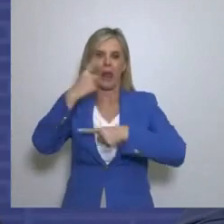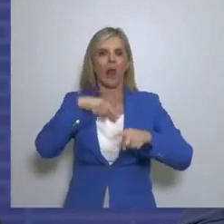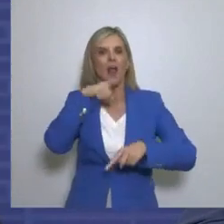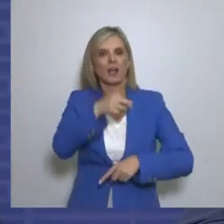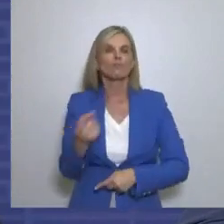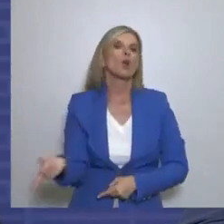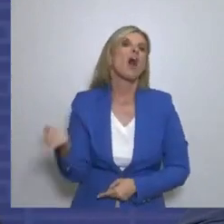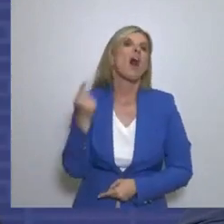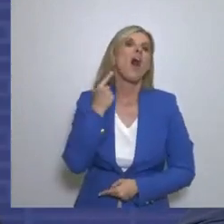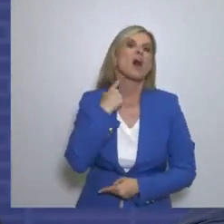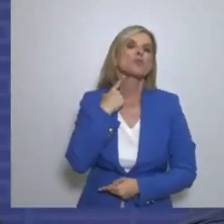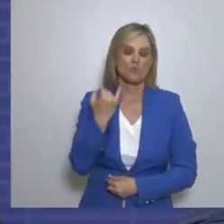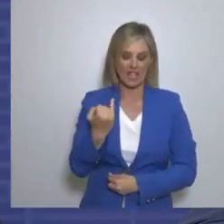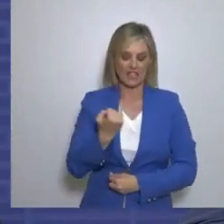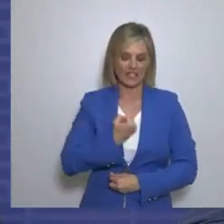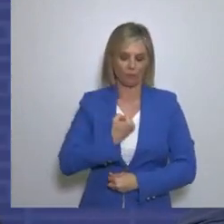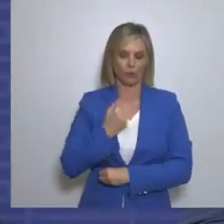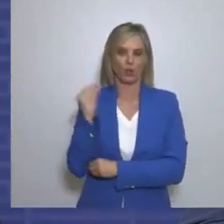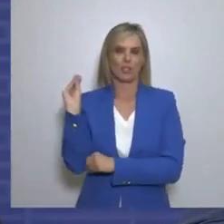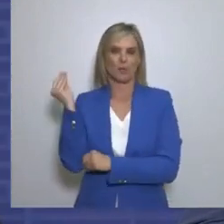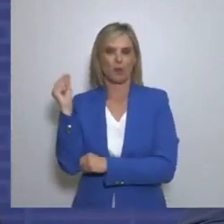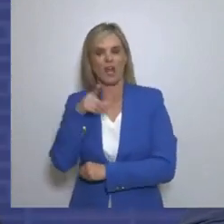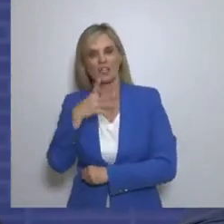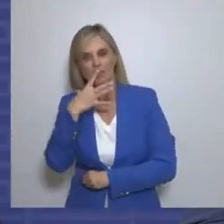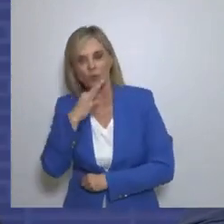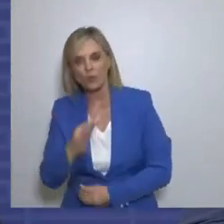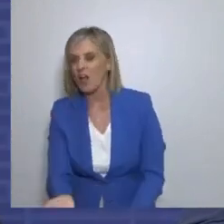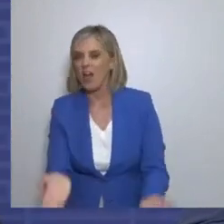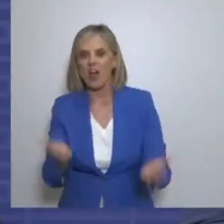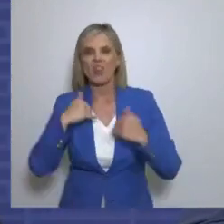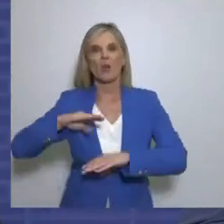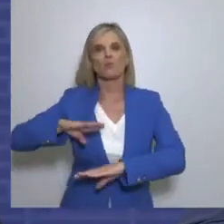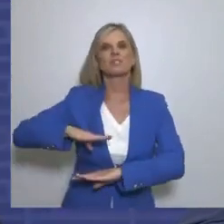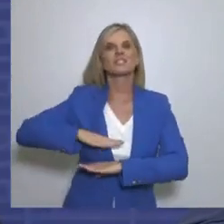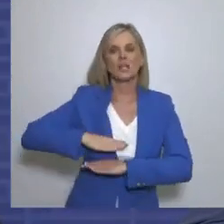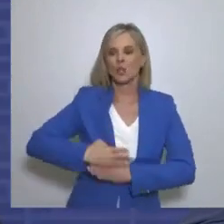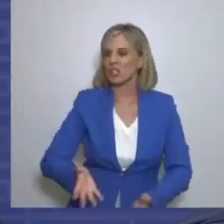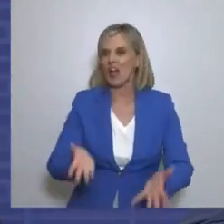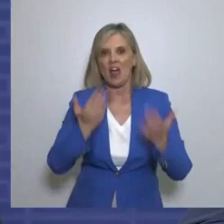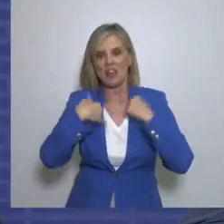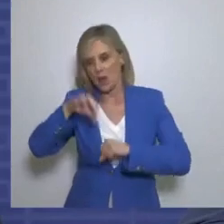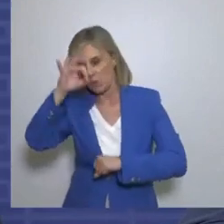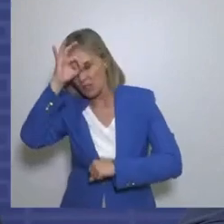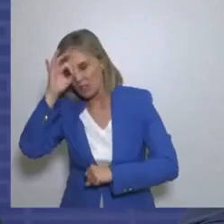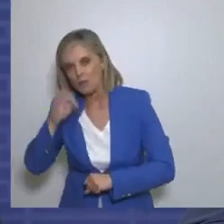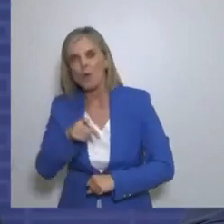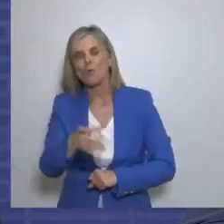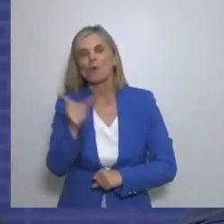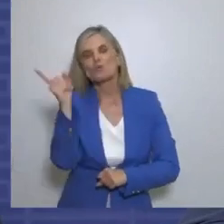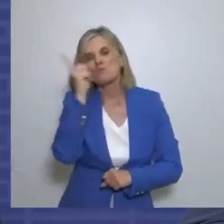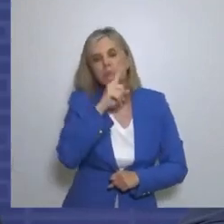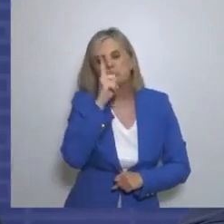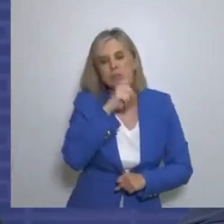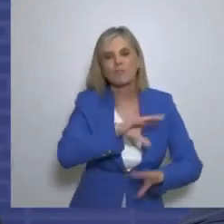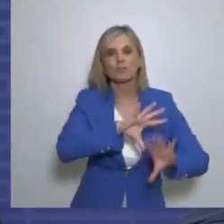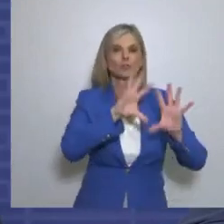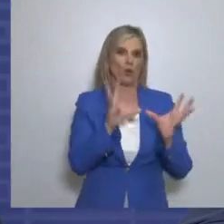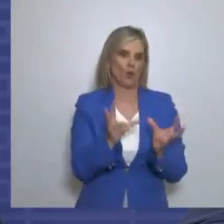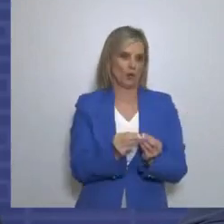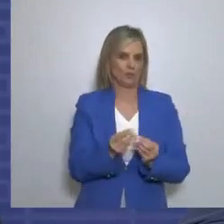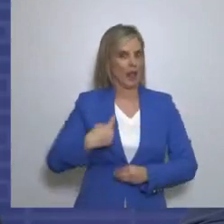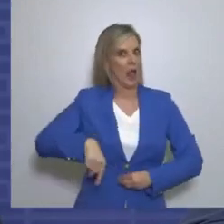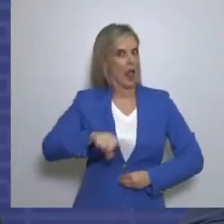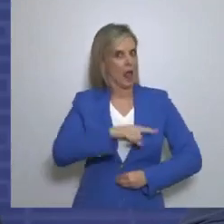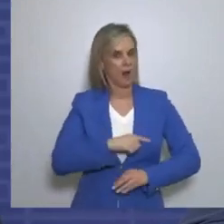άλλωστε δεν έχουμε πολίτες Δεν έχουμε οπλίτες Έχουμε πραγματικά οπαδούς Σε δόγματα, κόμματα και σέχτες Με την Ελλήνως